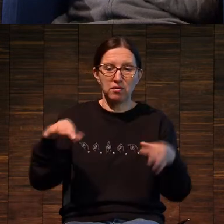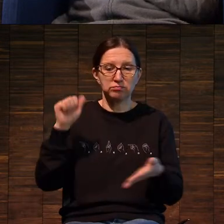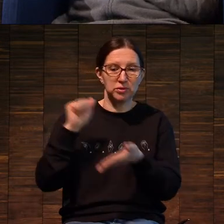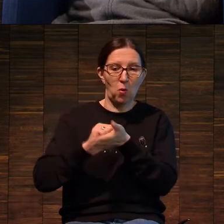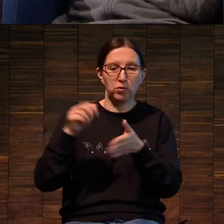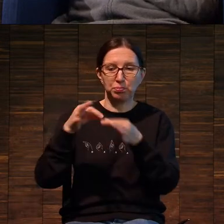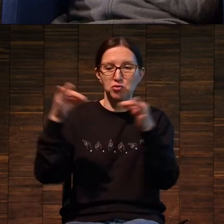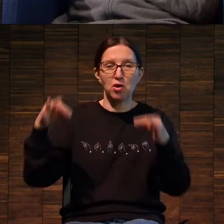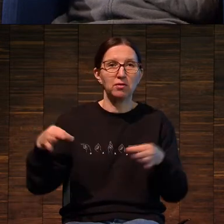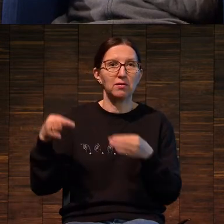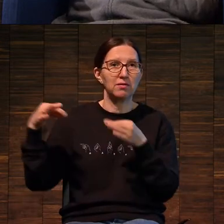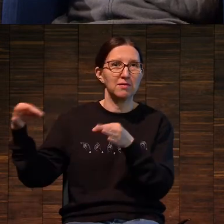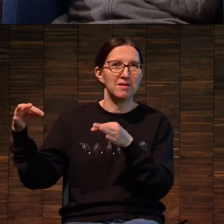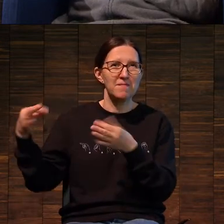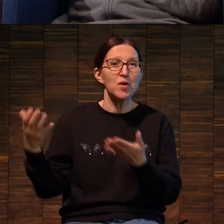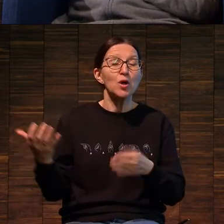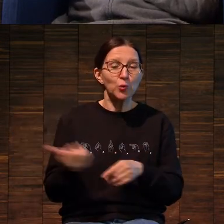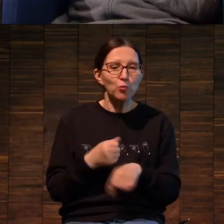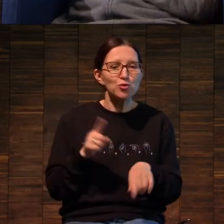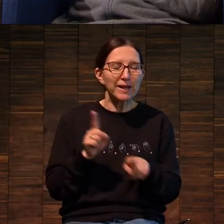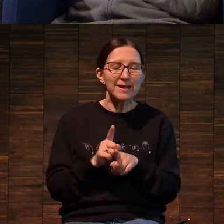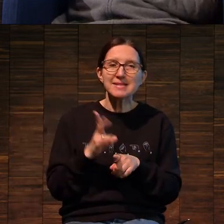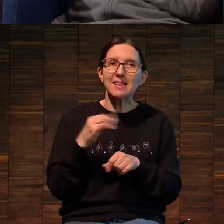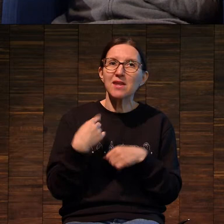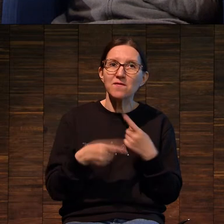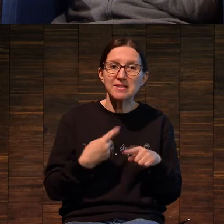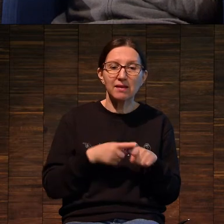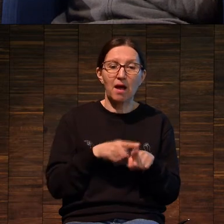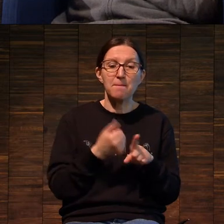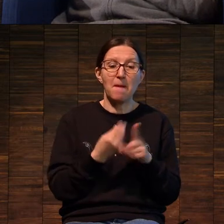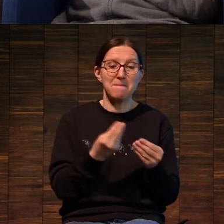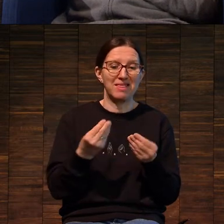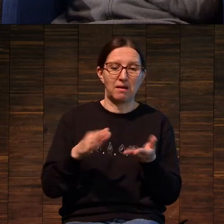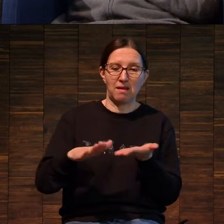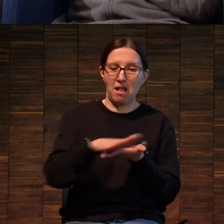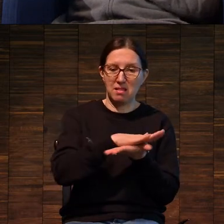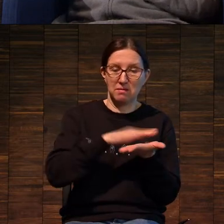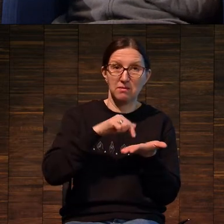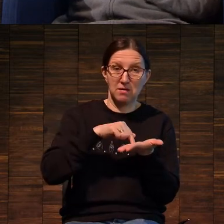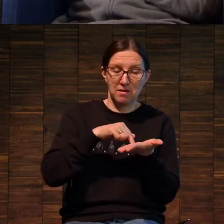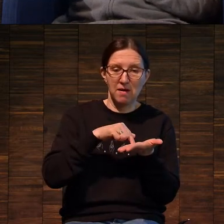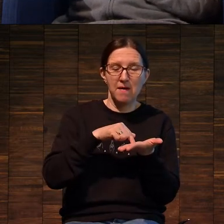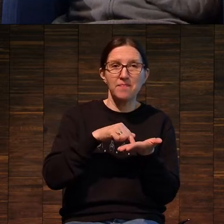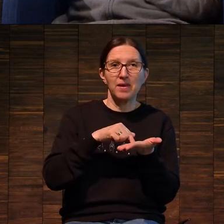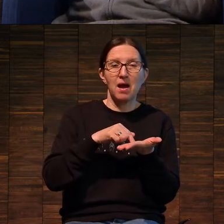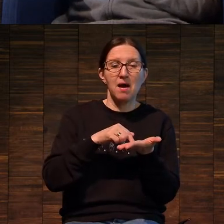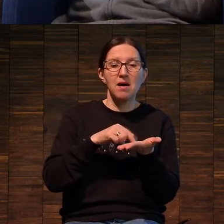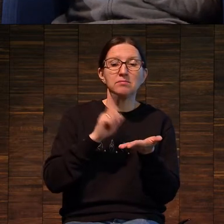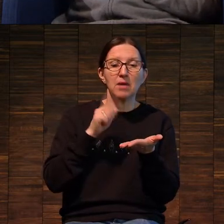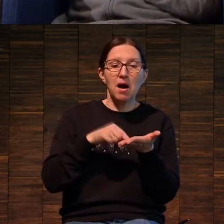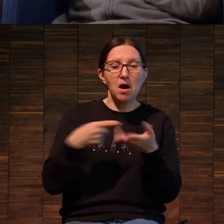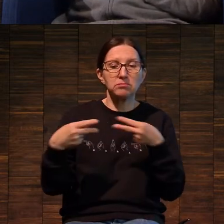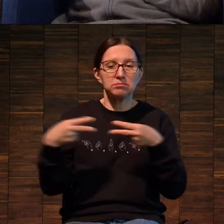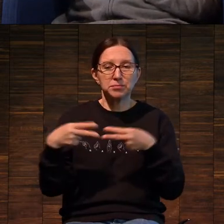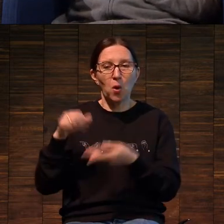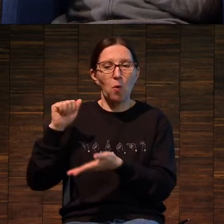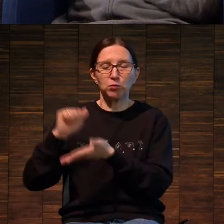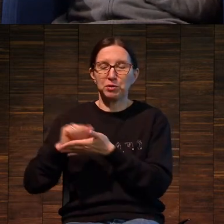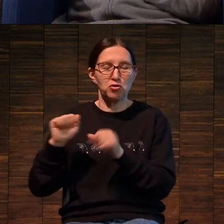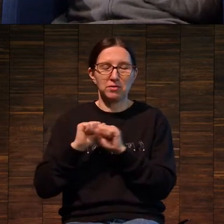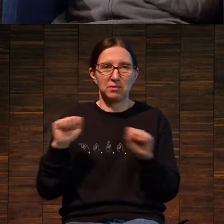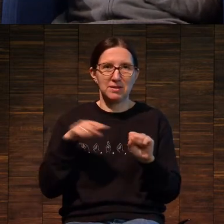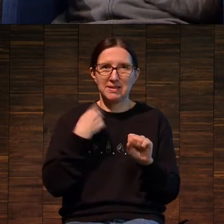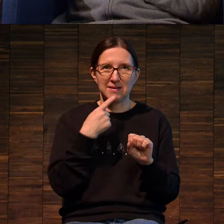тут тоже есть такая тонкость, не всегда материал тождественен отпечатку.